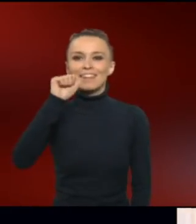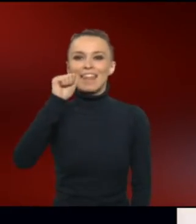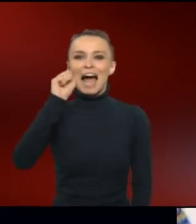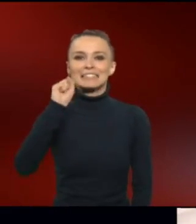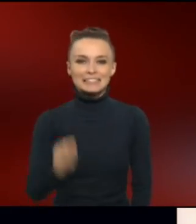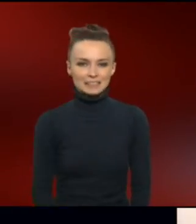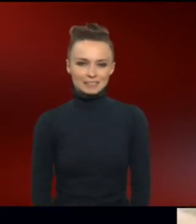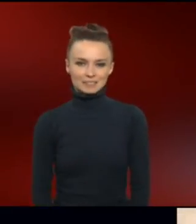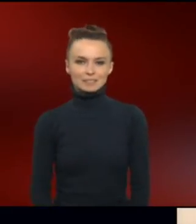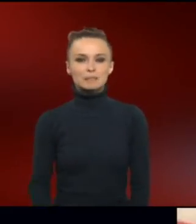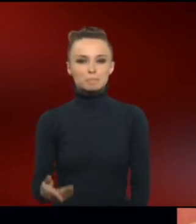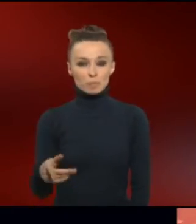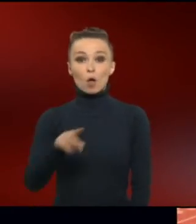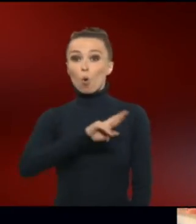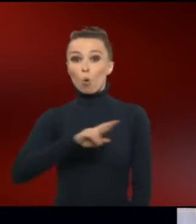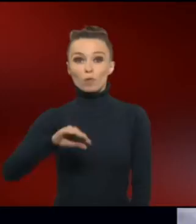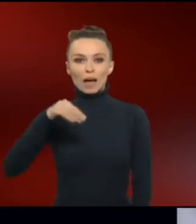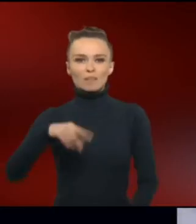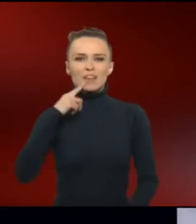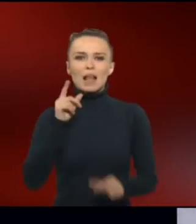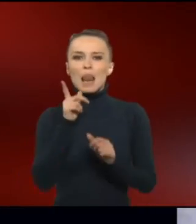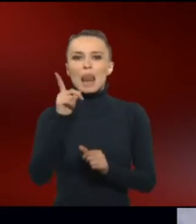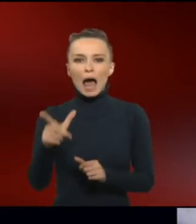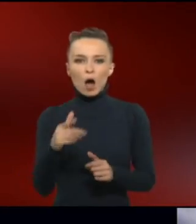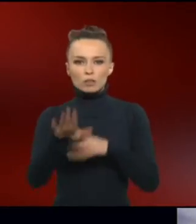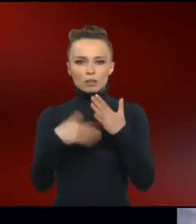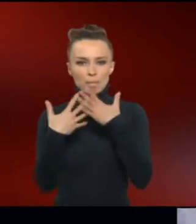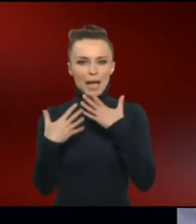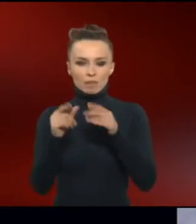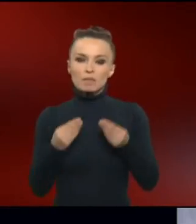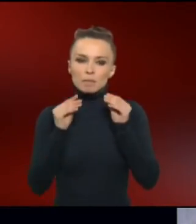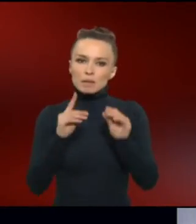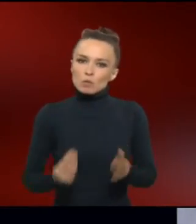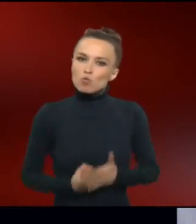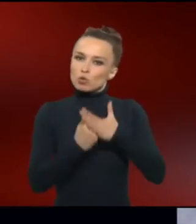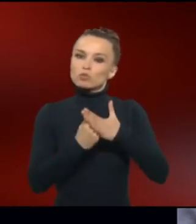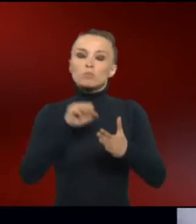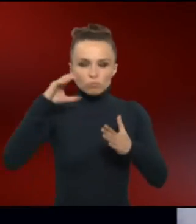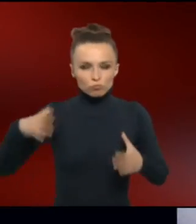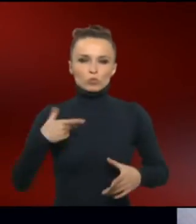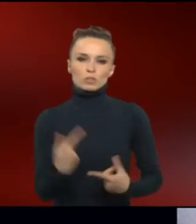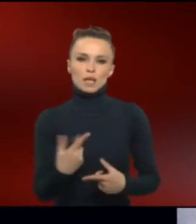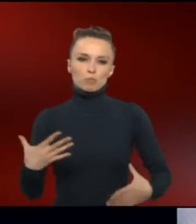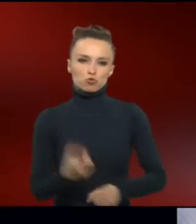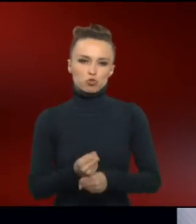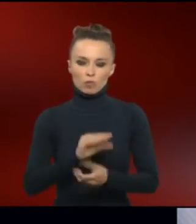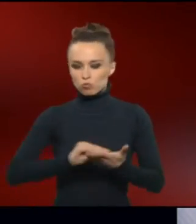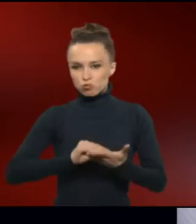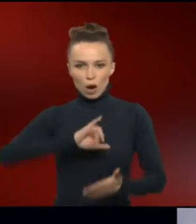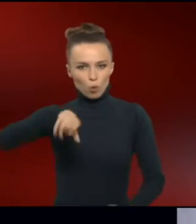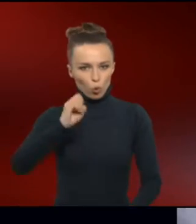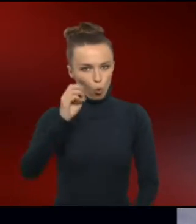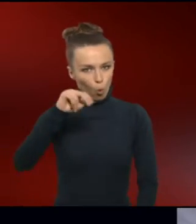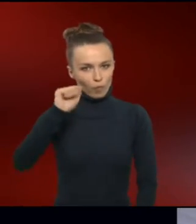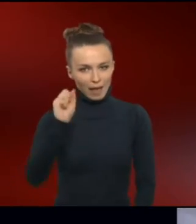Weil Frau Rodenacker ihm mit Lautgebärden hilft, schafft er es, seinen eigenen Namen zu schreiben. Alle sind da. Jonas.